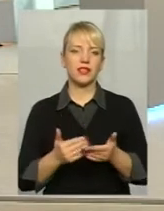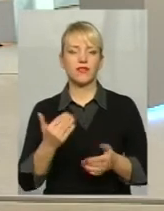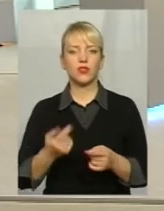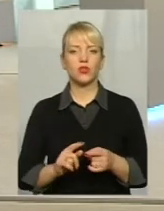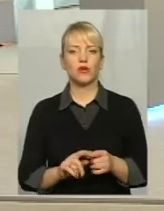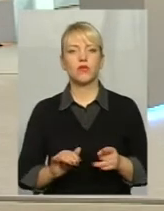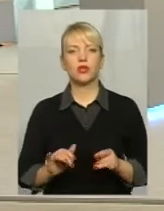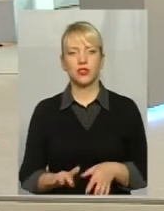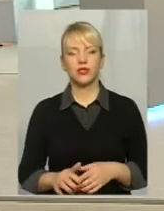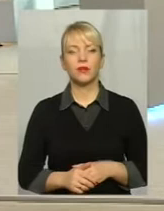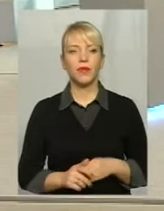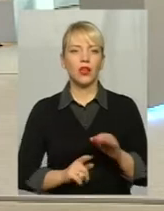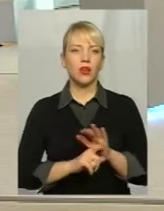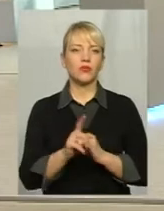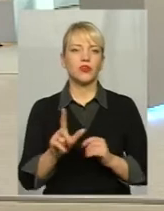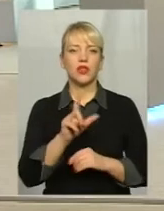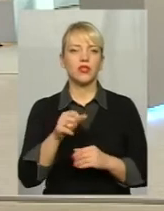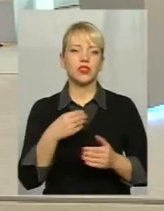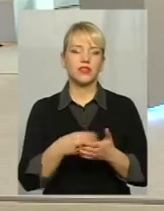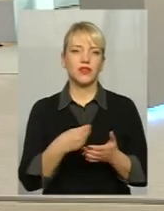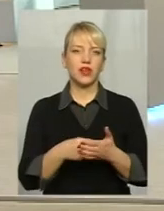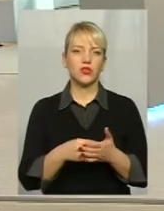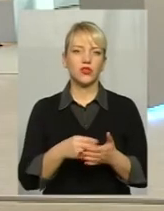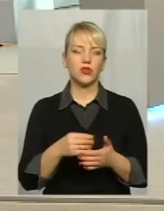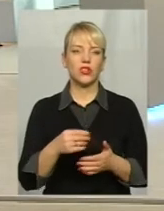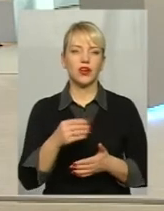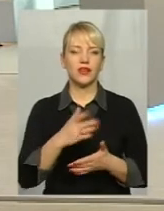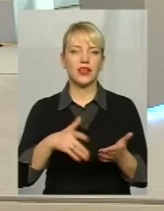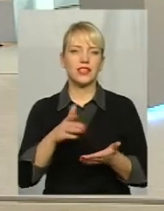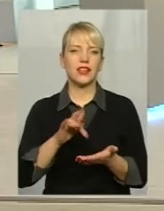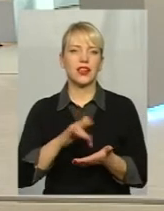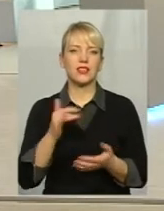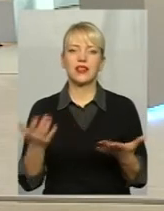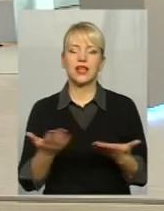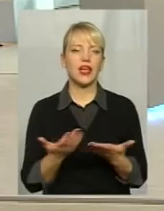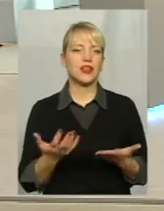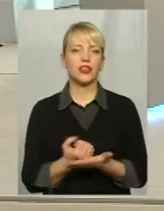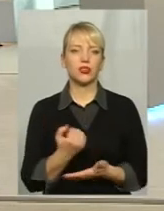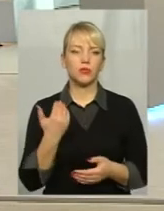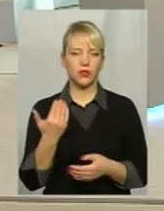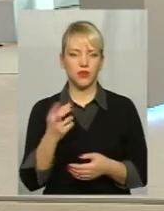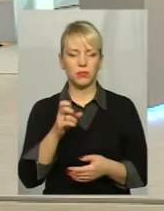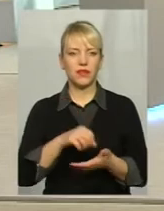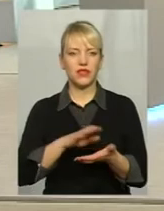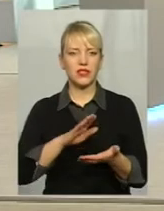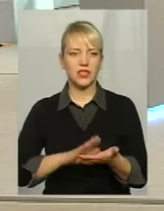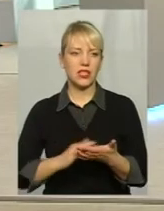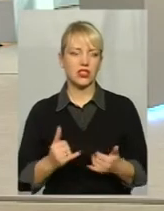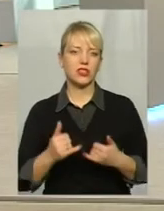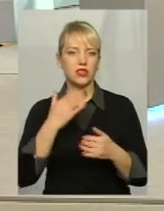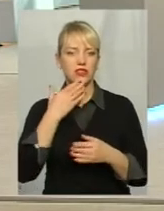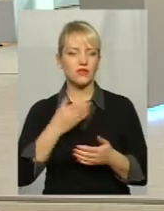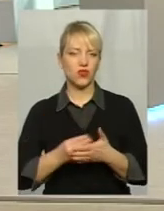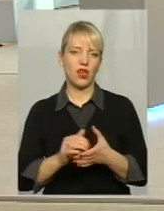процесу Почалося начебто з фінансової децентралізації Які здобутки ви б відзначили для своєї